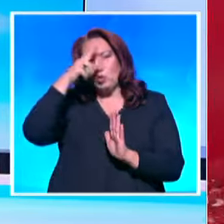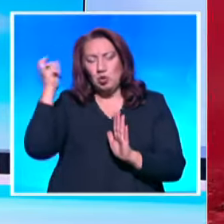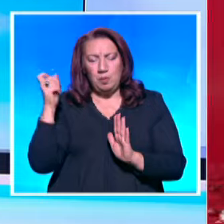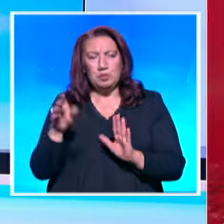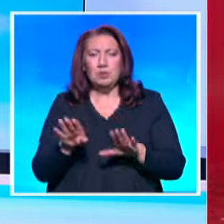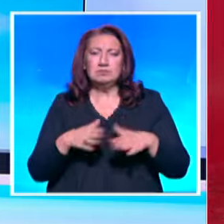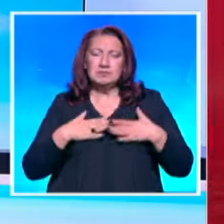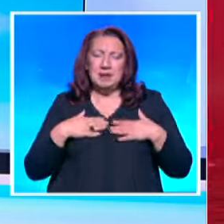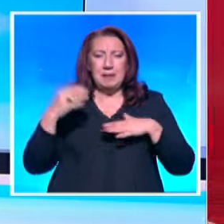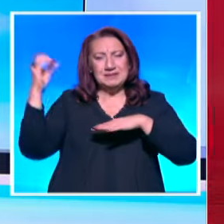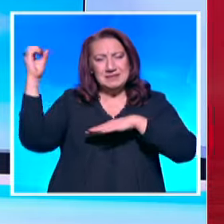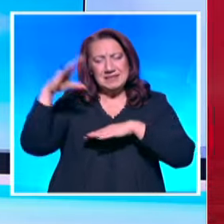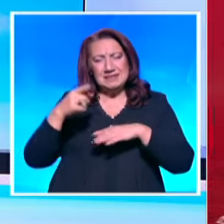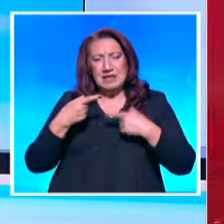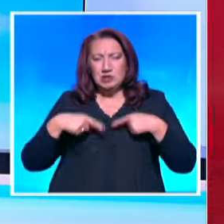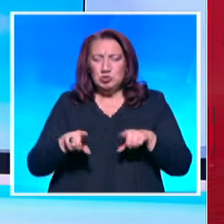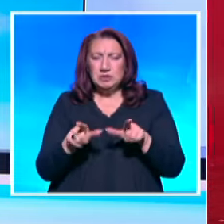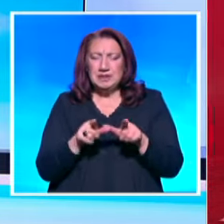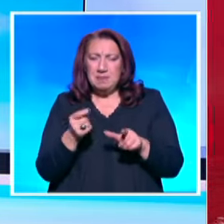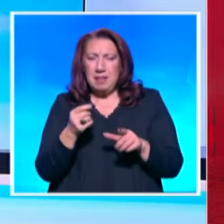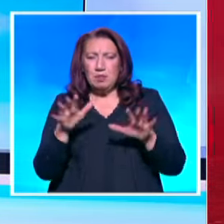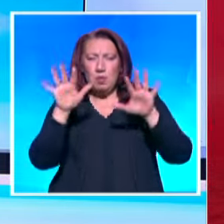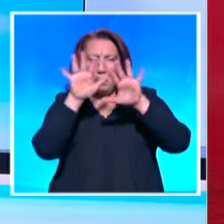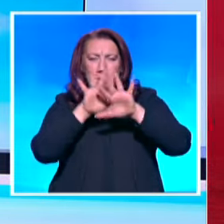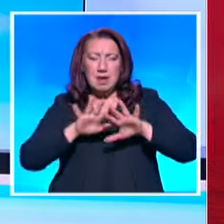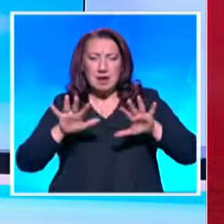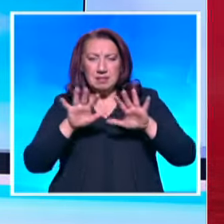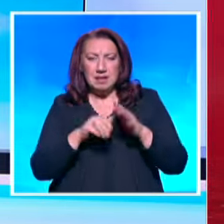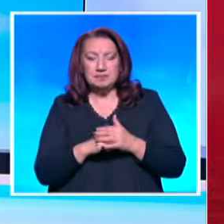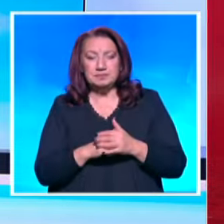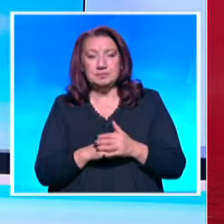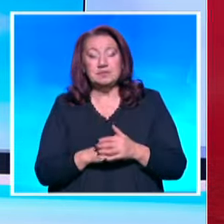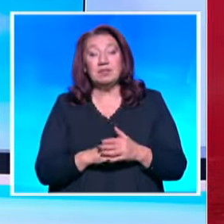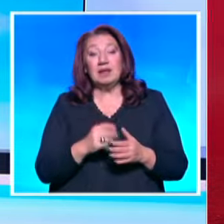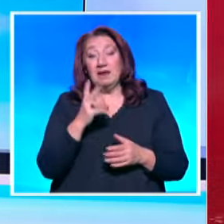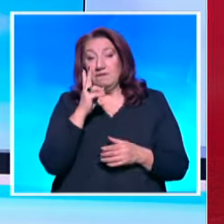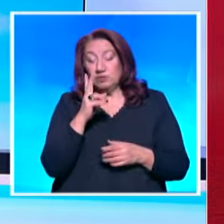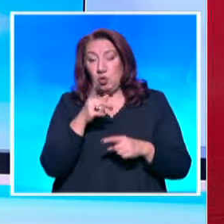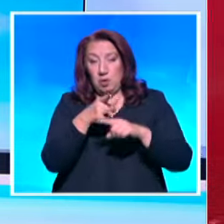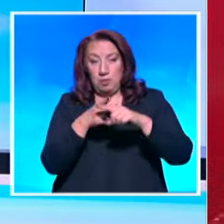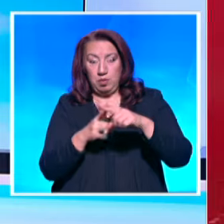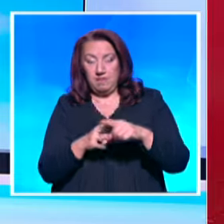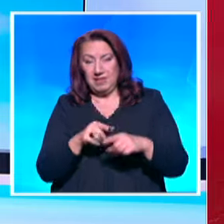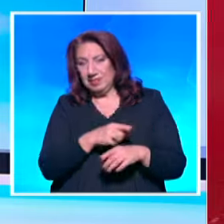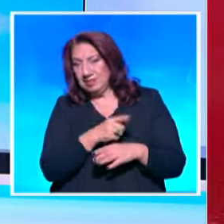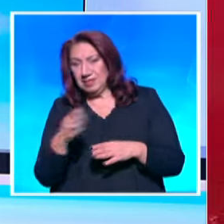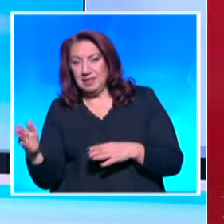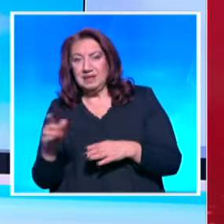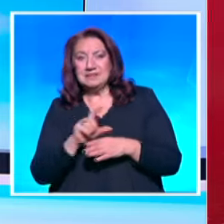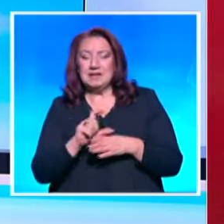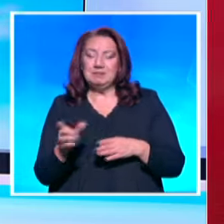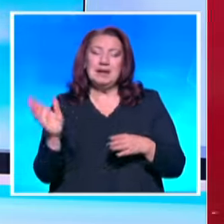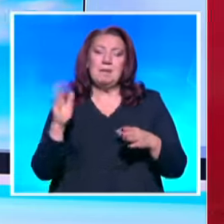сутрин с условия за намалена видимост в ниската част на страната През втората половина на седмицата се очаква нова